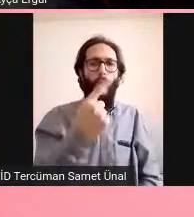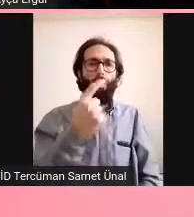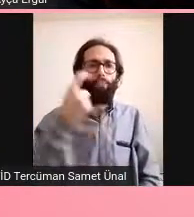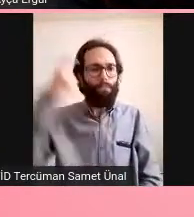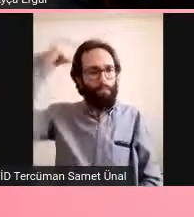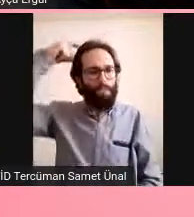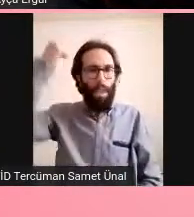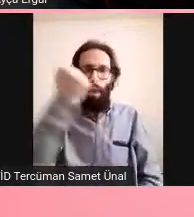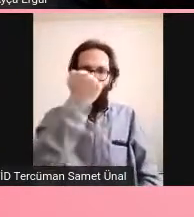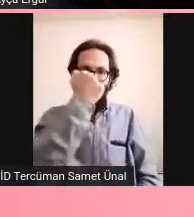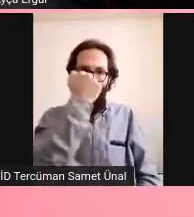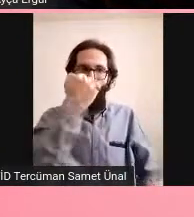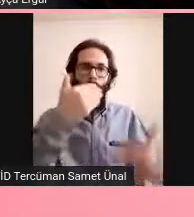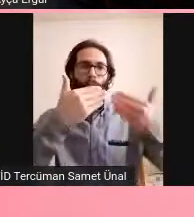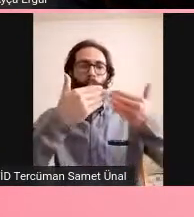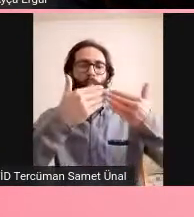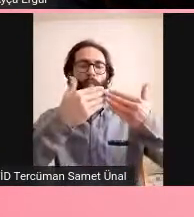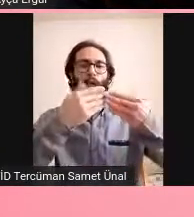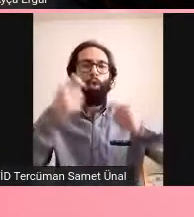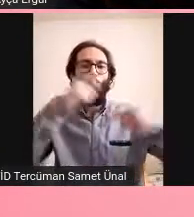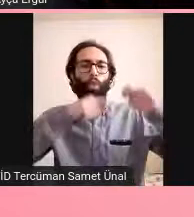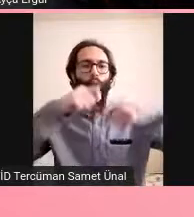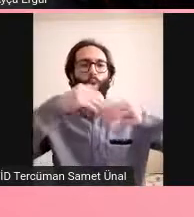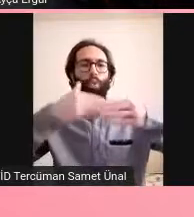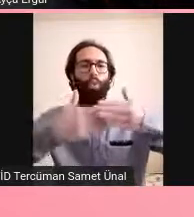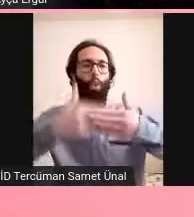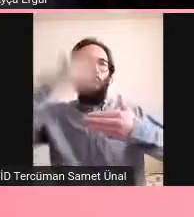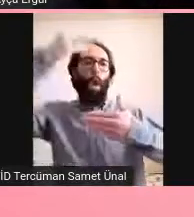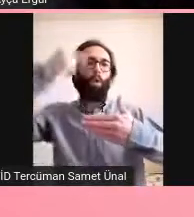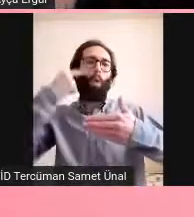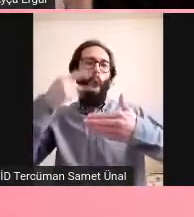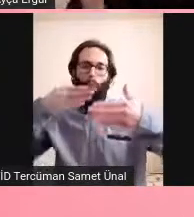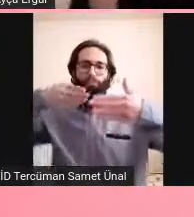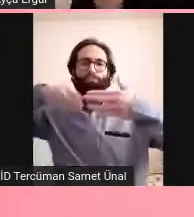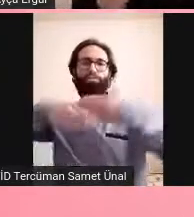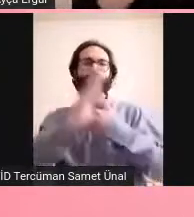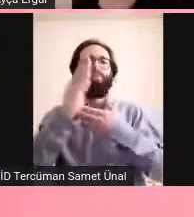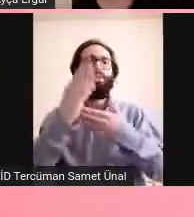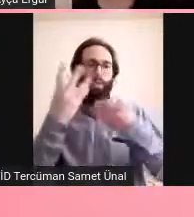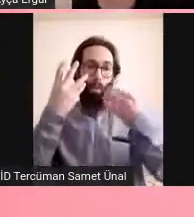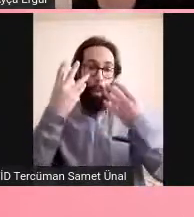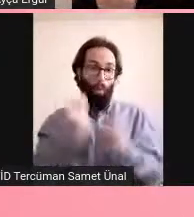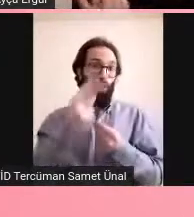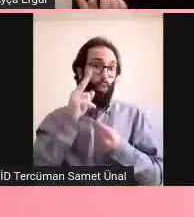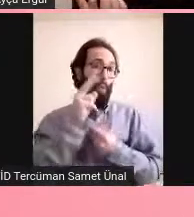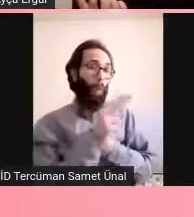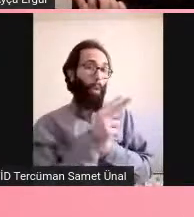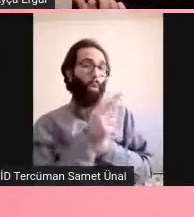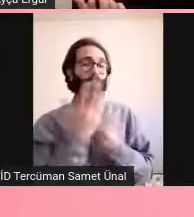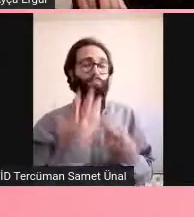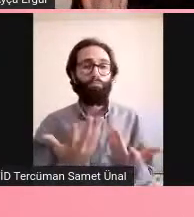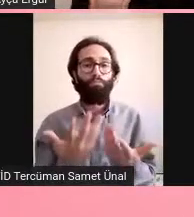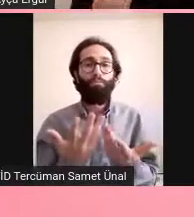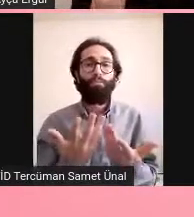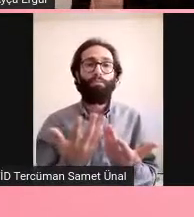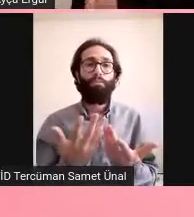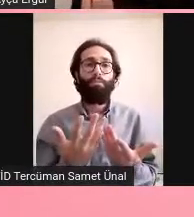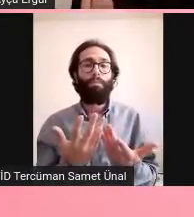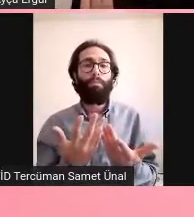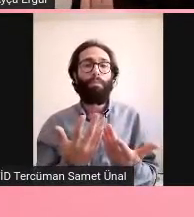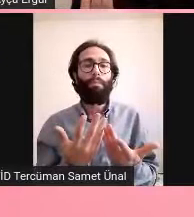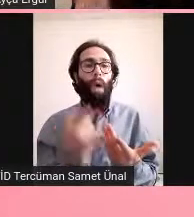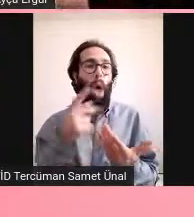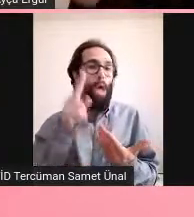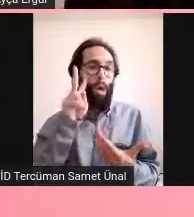bulunamadı postmortemde. Burundan da girmiyor. Ama diyor ki burada biz